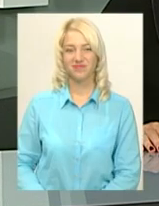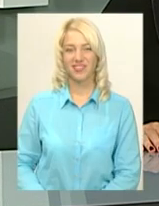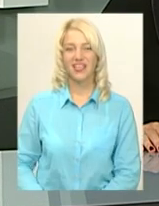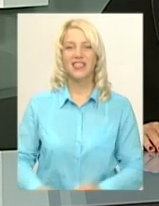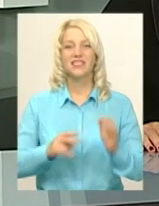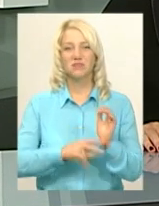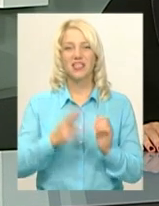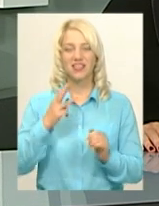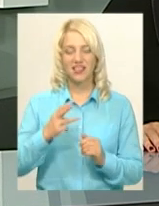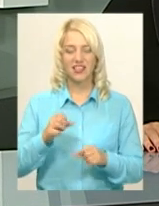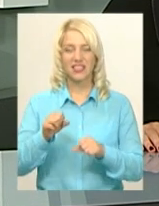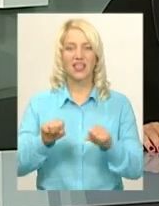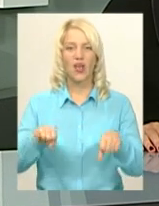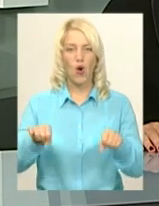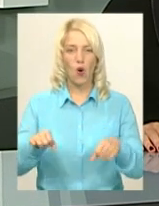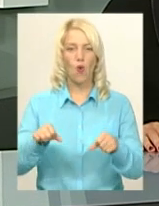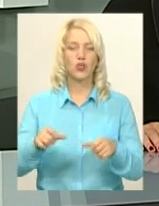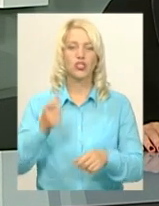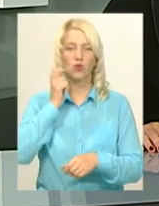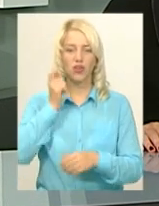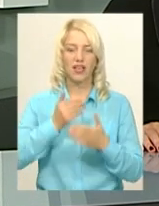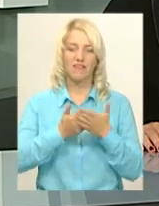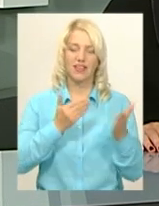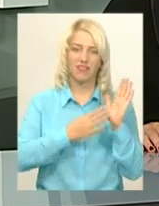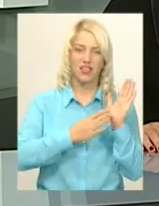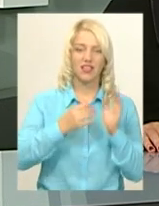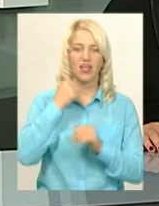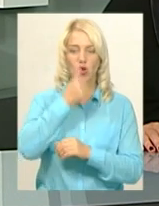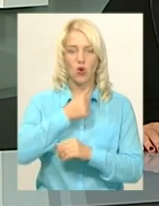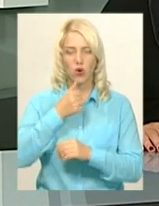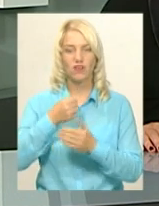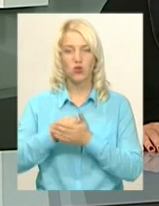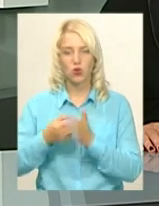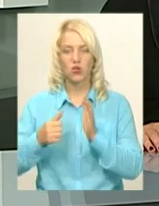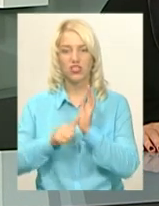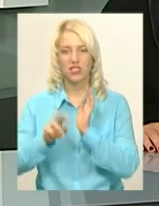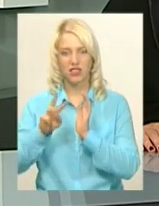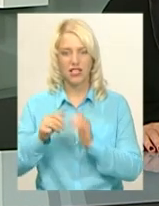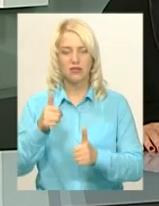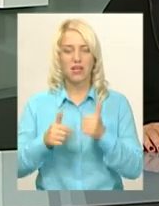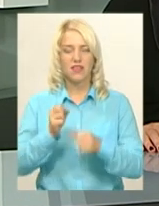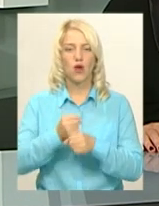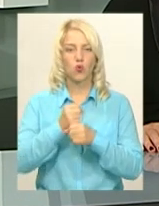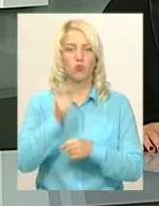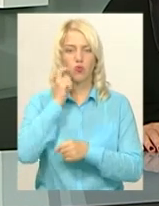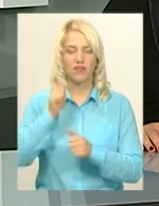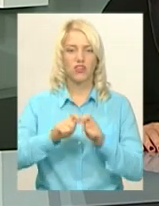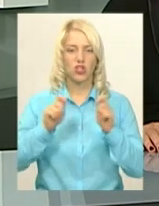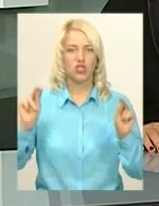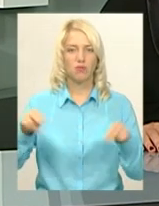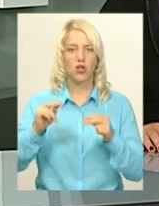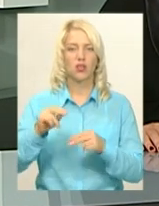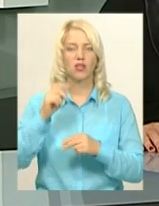73 гонщики України віком від 9 років до 63 змагалися на Кубку України та відкритому чемпіонаті області з